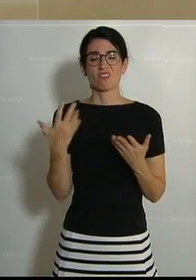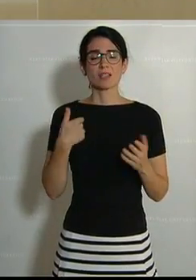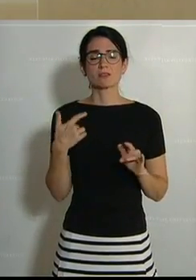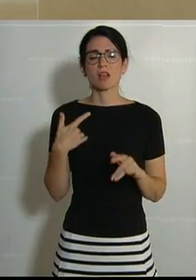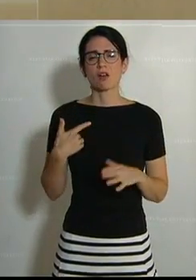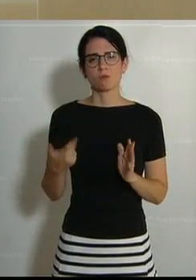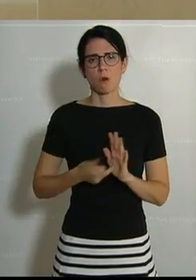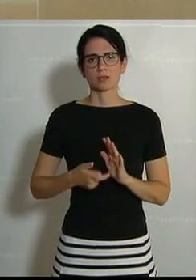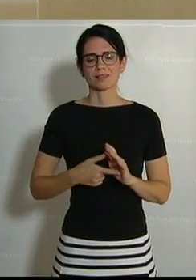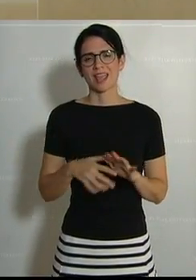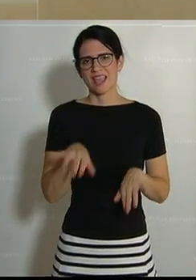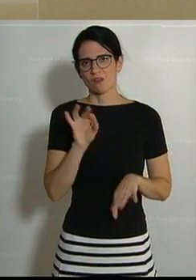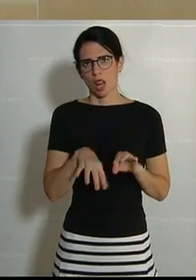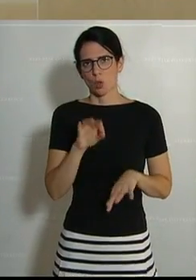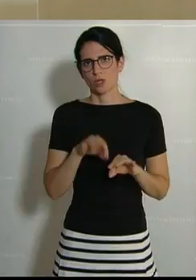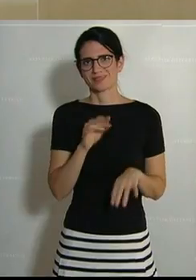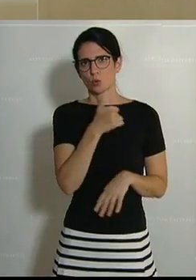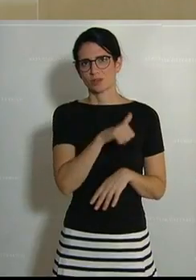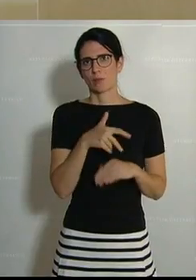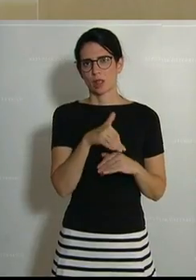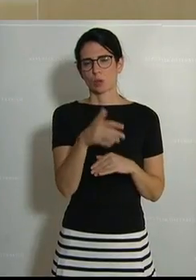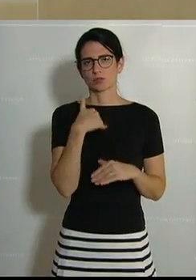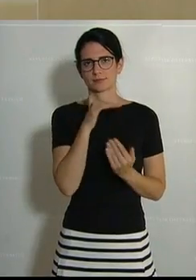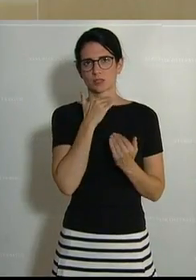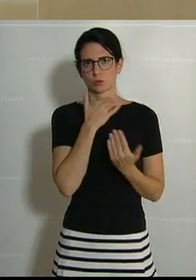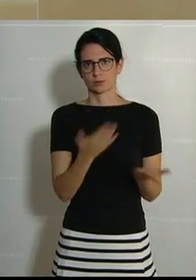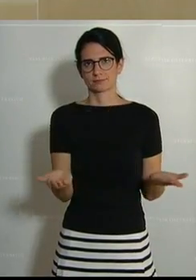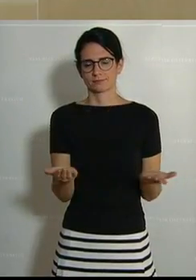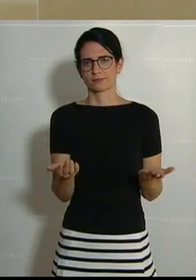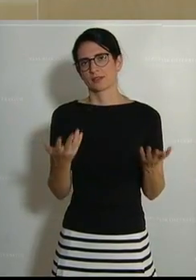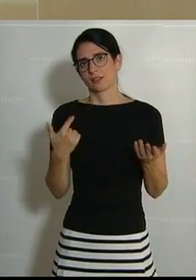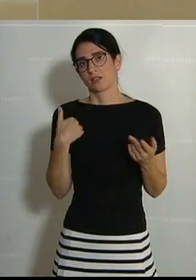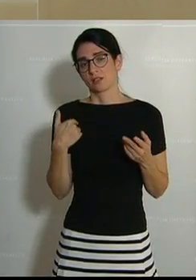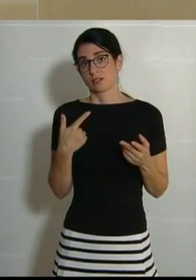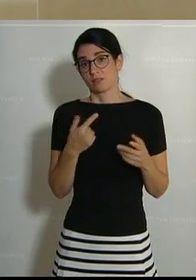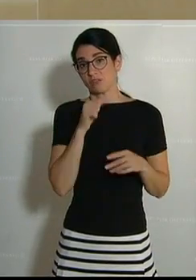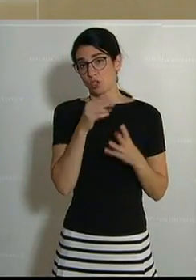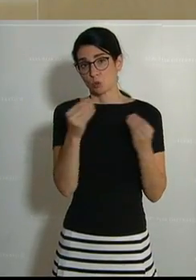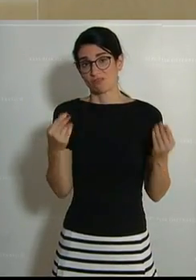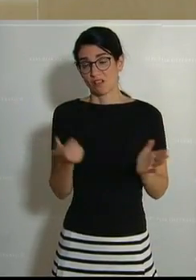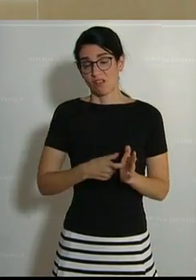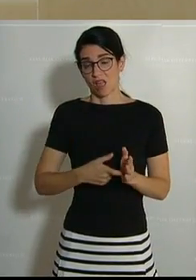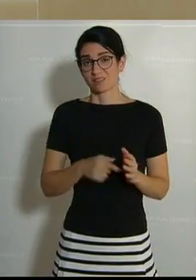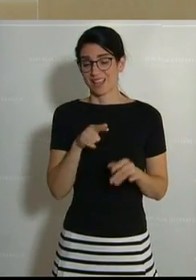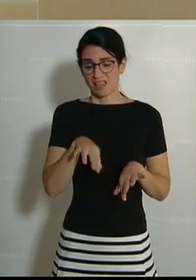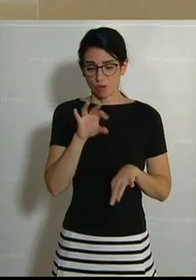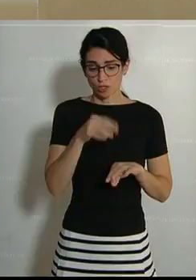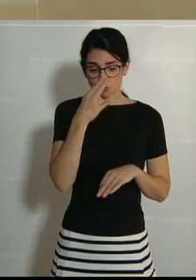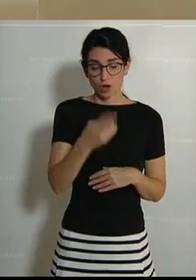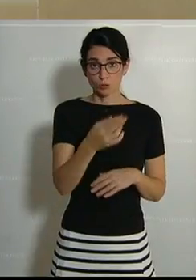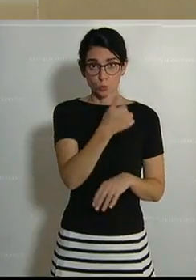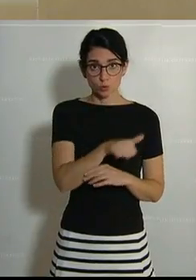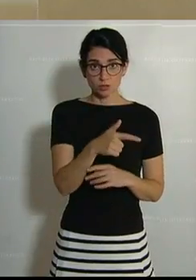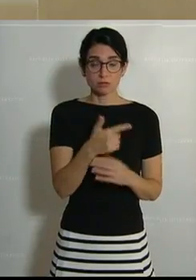darin, dass wir evaluieren, ob die 100 Millionen Euro reichen. Das kann nicht zu viel verlangt sein, dass wir hier wirklich evaluieren, um